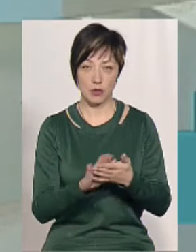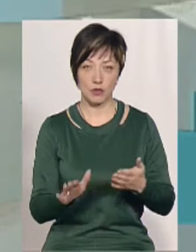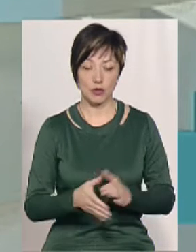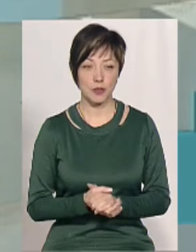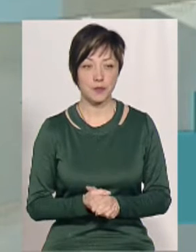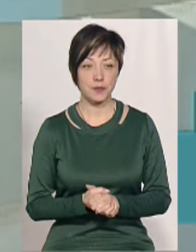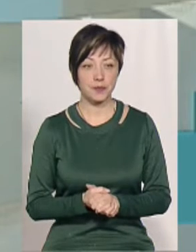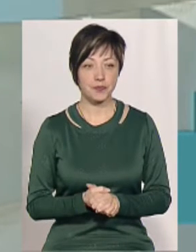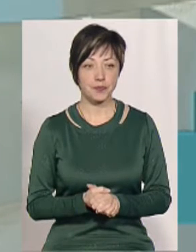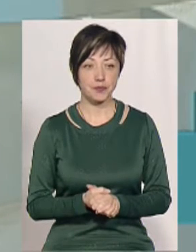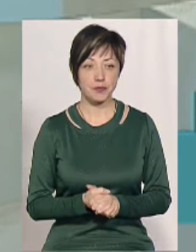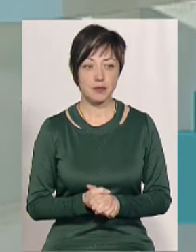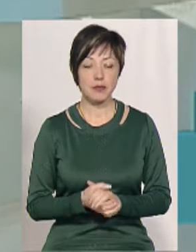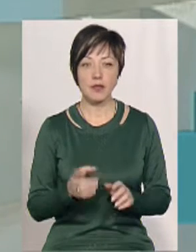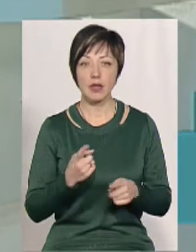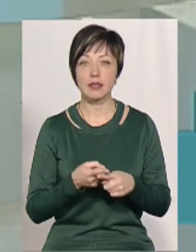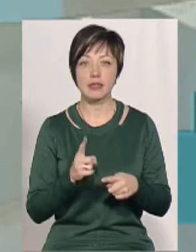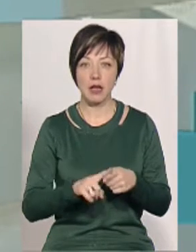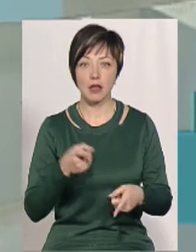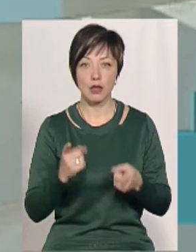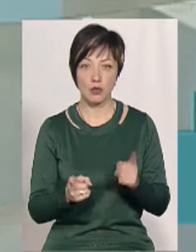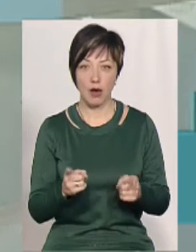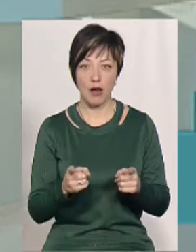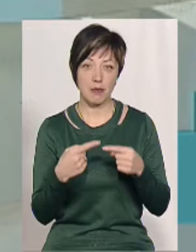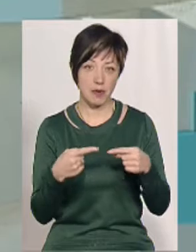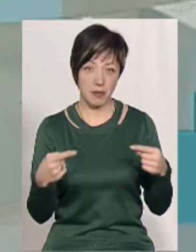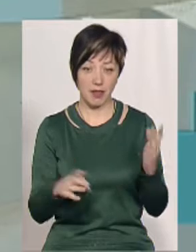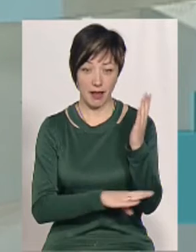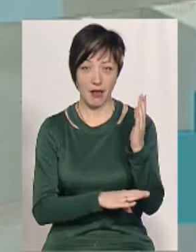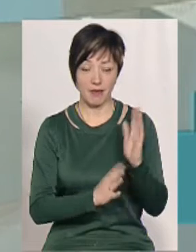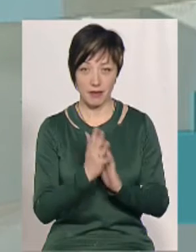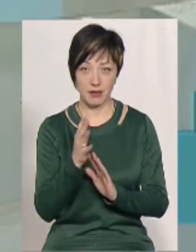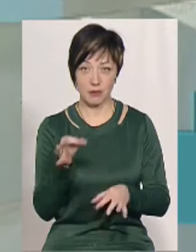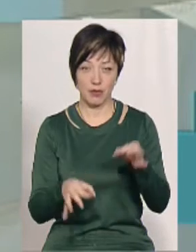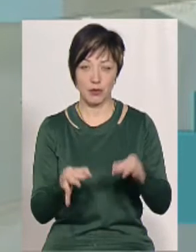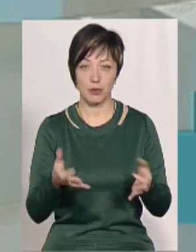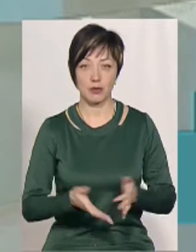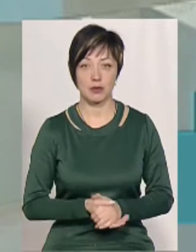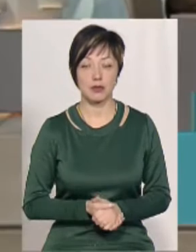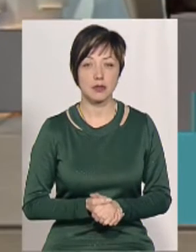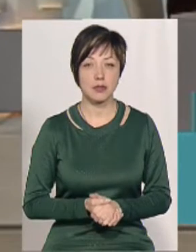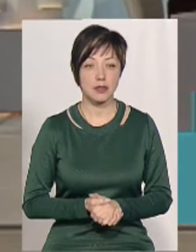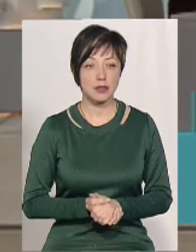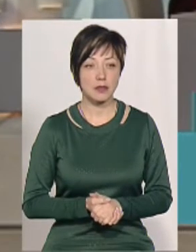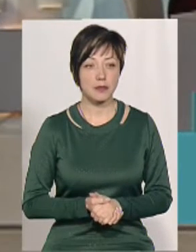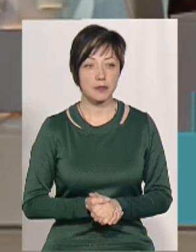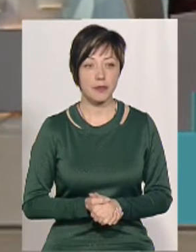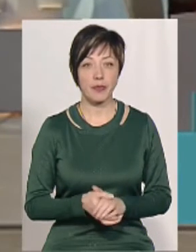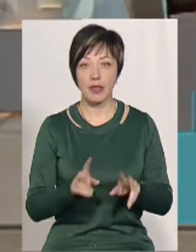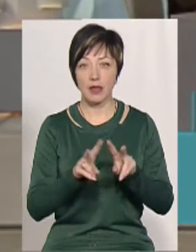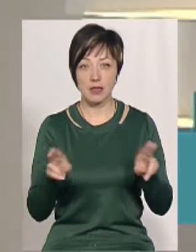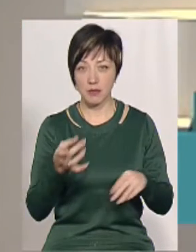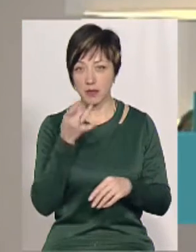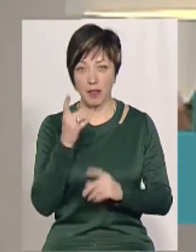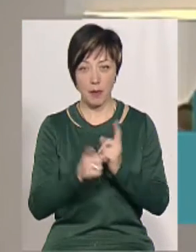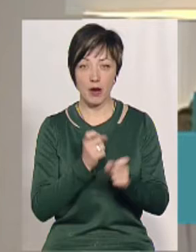середовища. Тому що це натуральний, який виріс в натуральних умовах. Але ж так само би вони